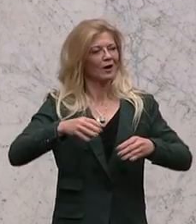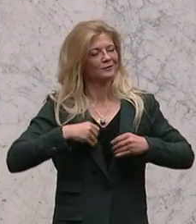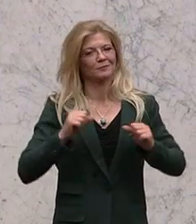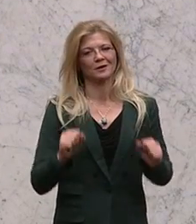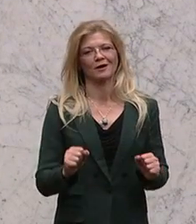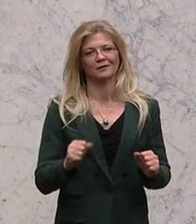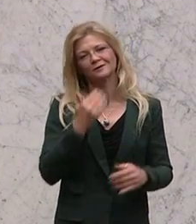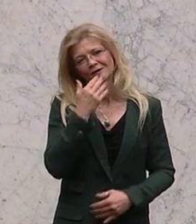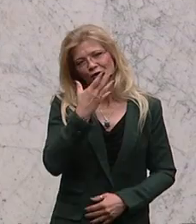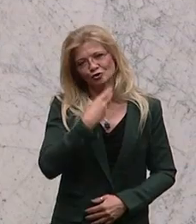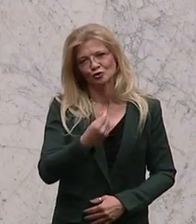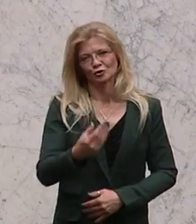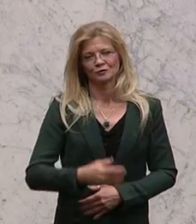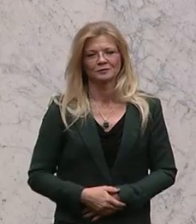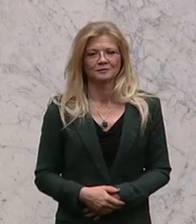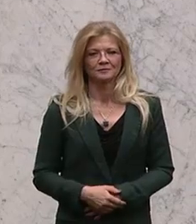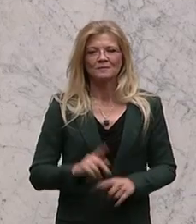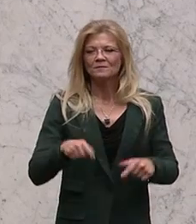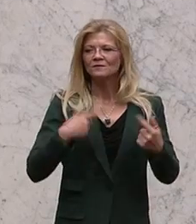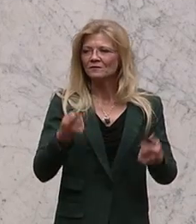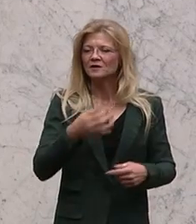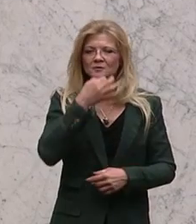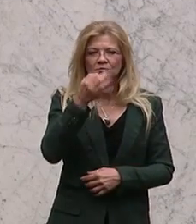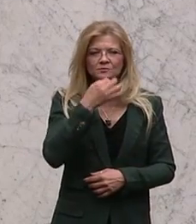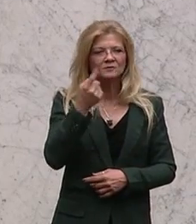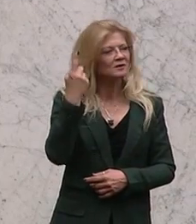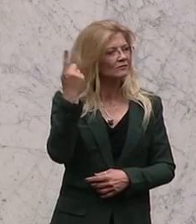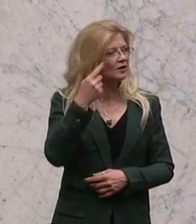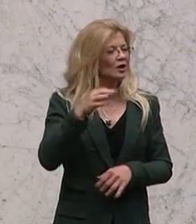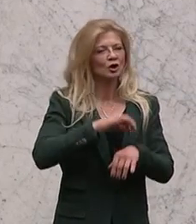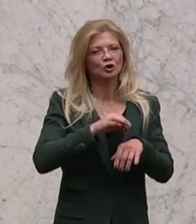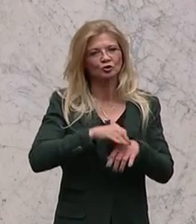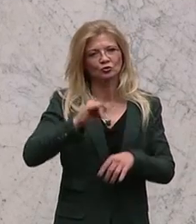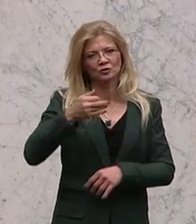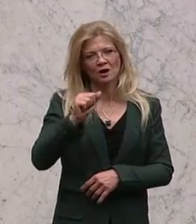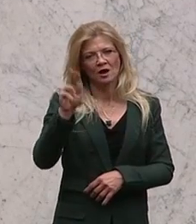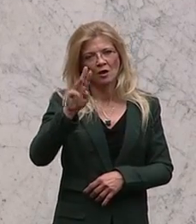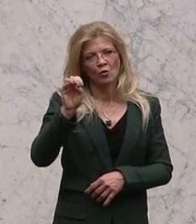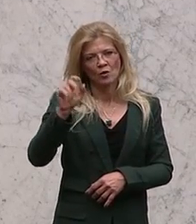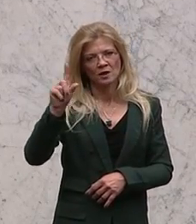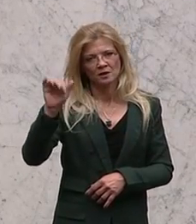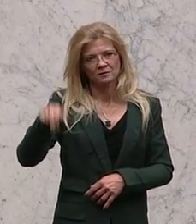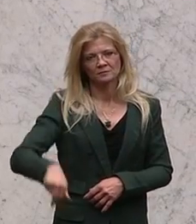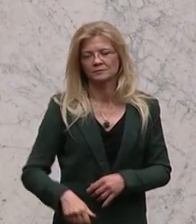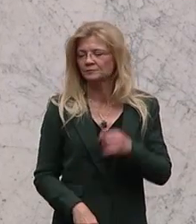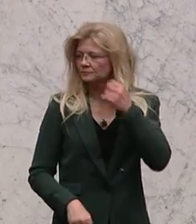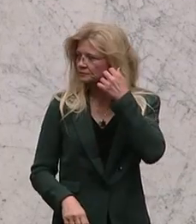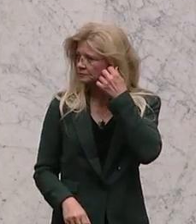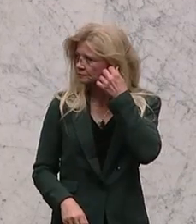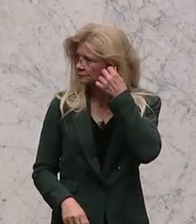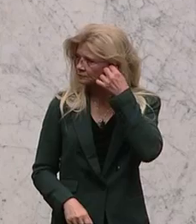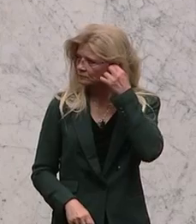Mit dem vorliegenden Gesetz wäre es möglich, dass jede Verwertungsgesellschaft mit den Nutzerorganisationen von Musik- oder Filmtiteln